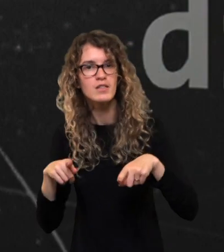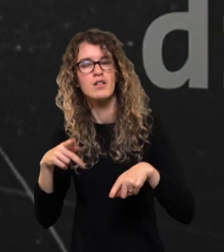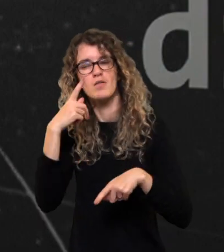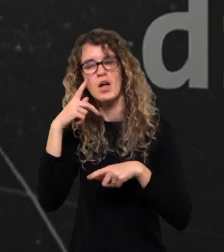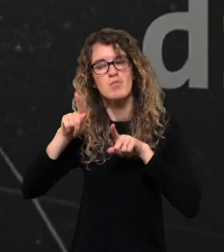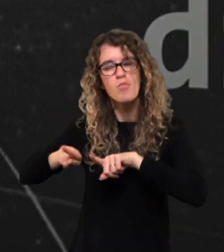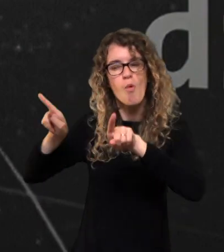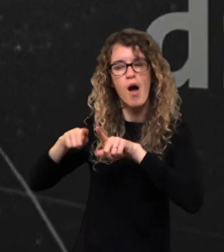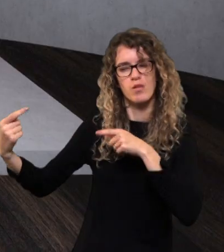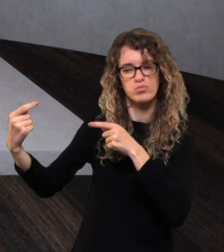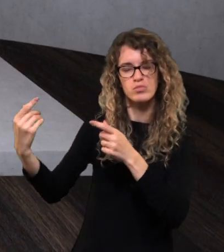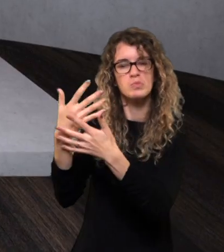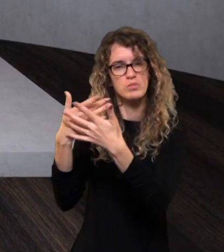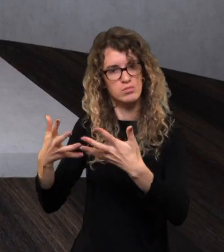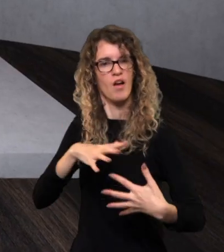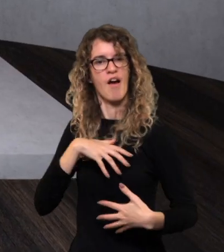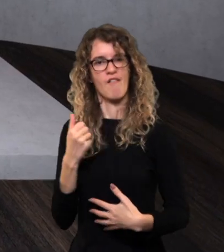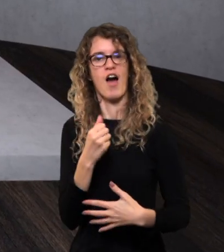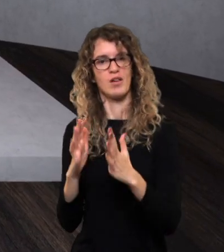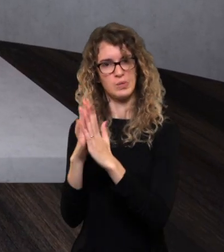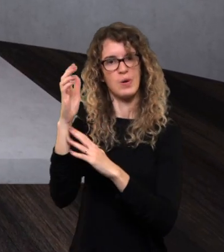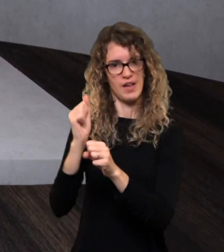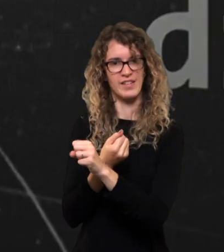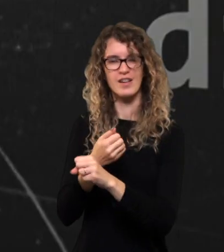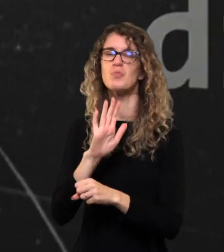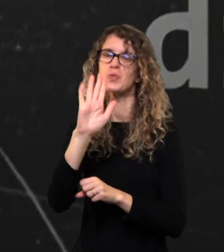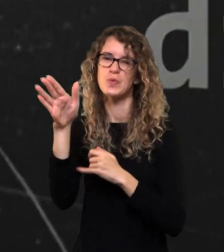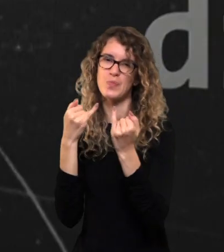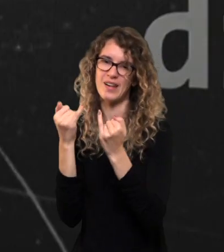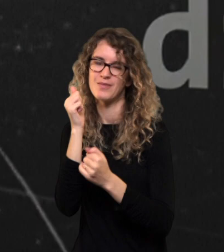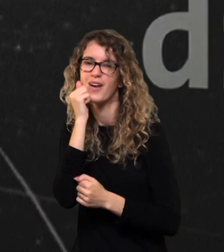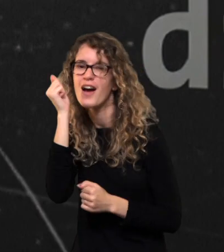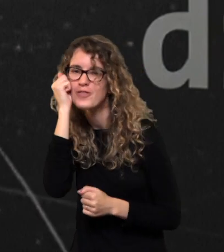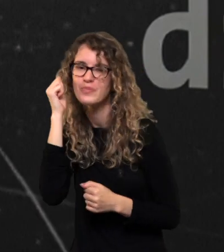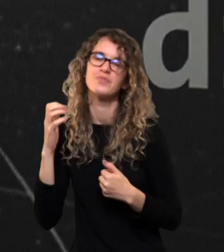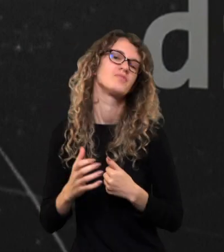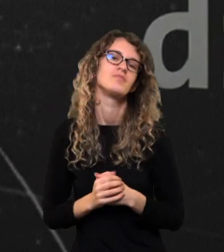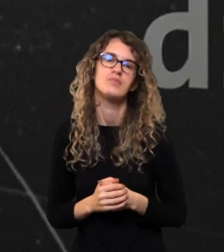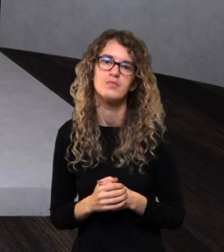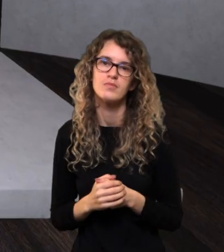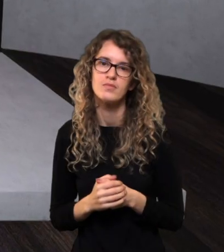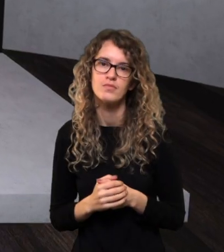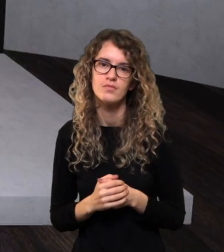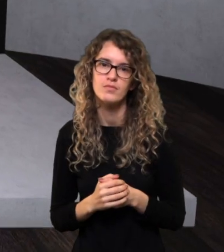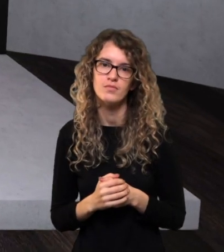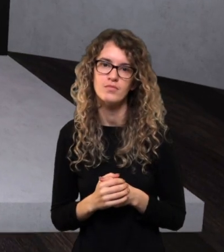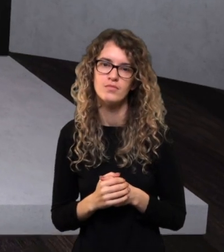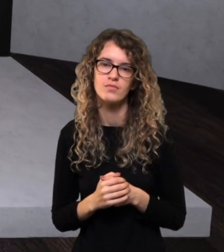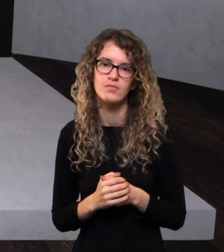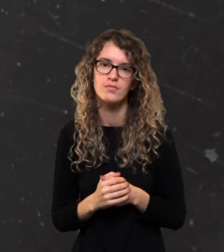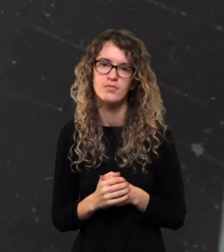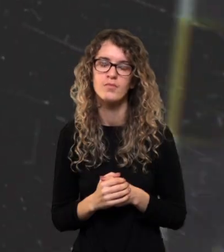Bet yra dar ir kitas valios ūkdymas, atsparumas tai priešiškai propagandai. Ir mes tikrai apie tai pakalbėsime kitose laidose. Ačiū Jums labai.